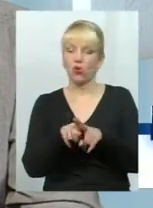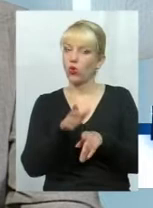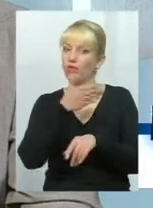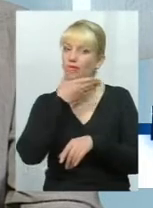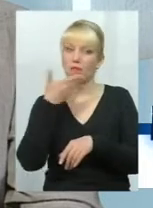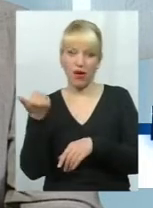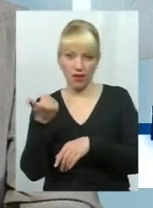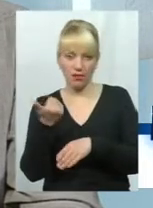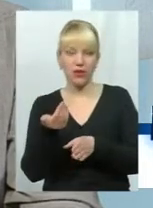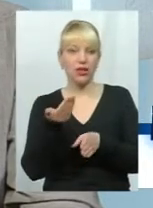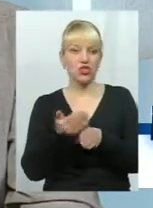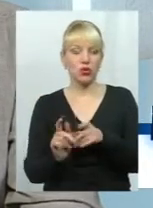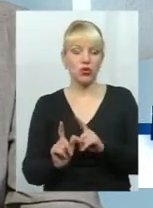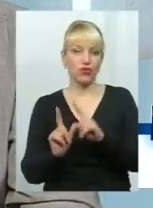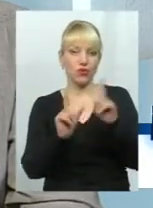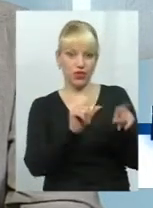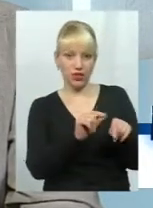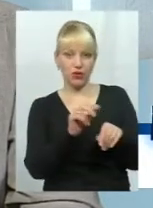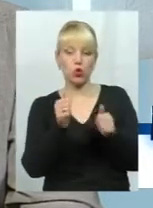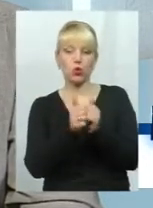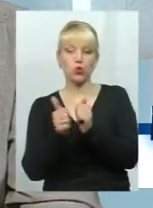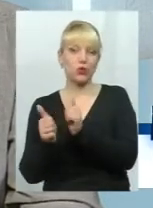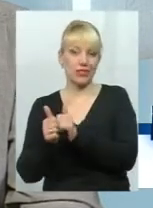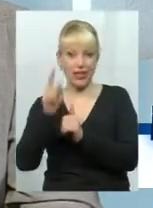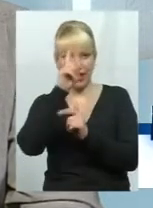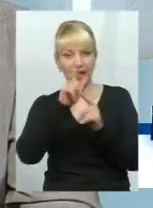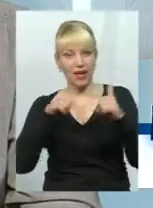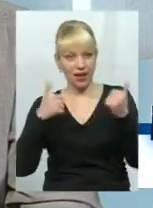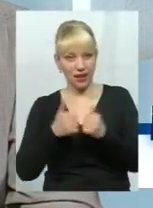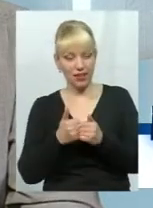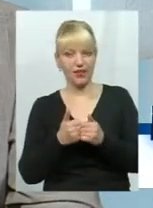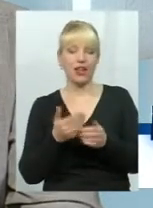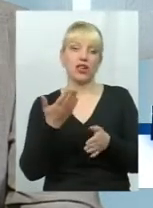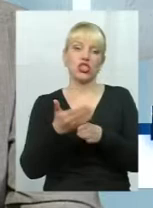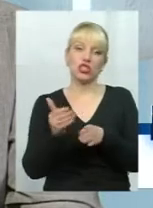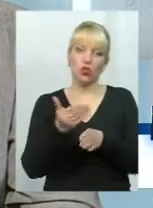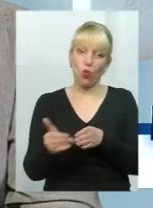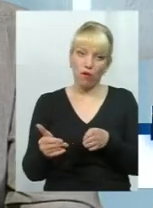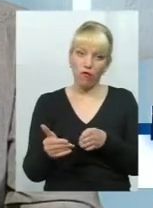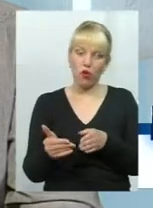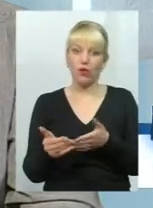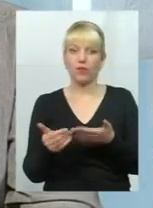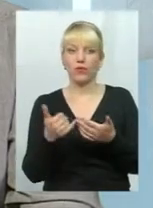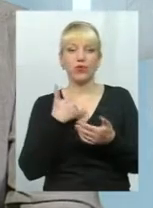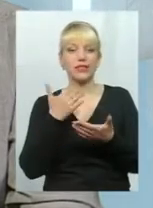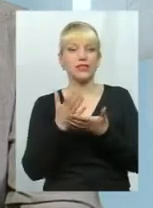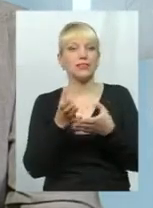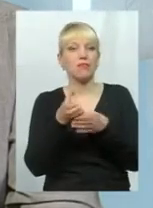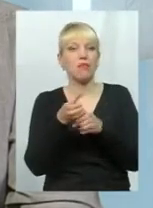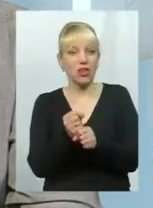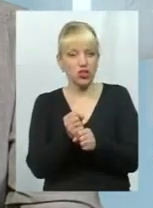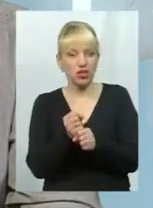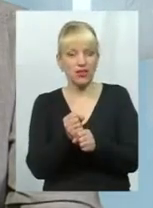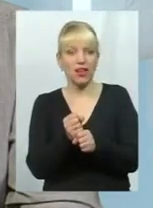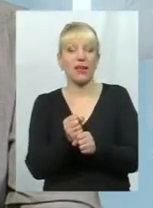Частково виїхали до сусідніх країн, частково, скажімо, в нас йде зменшення населення через